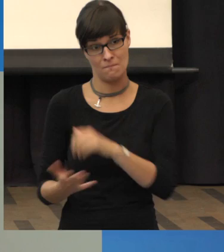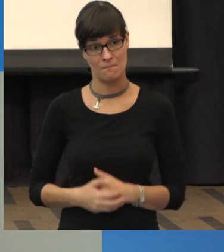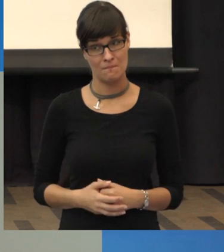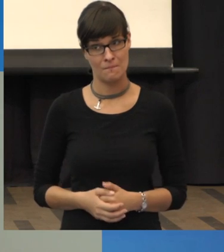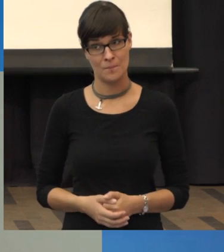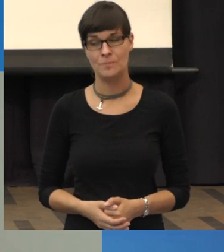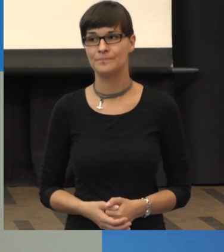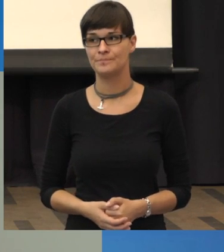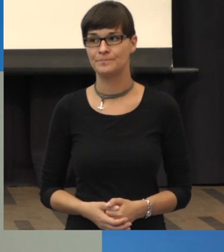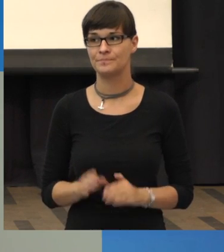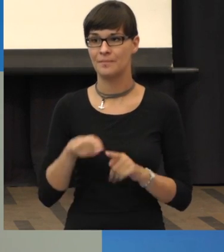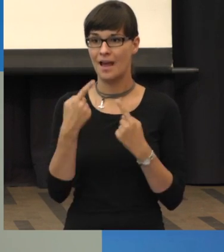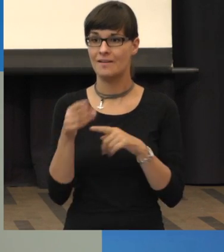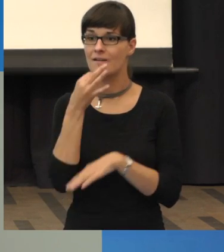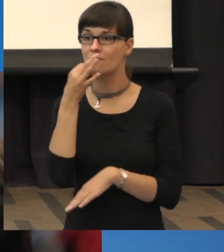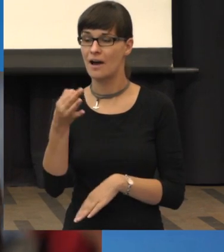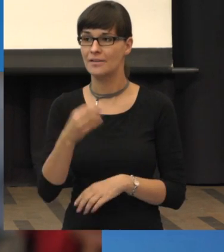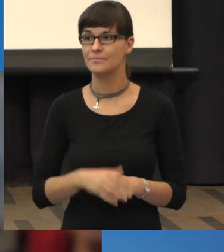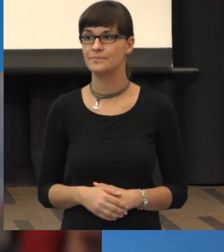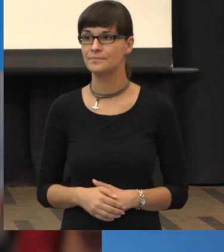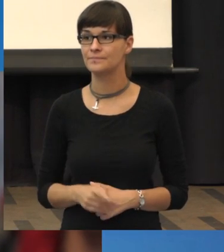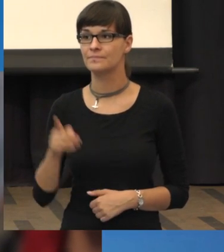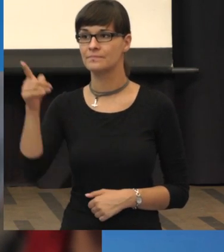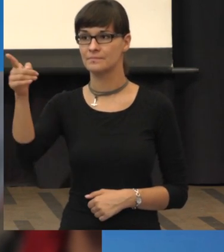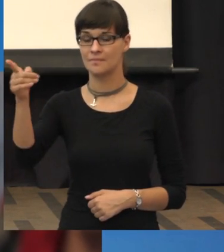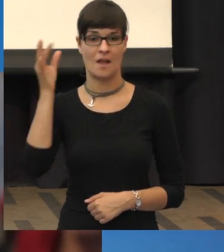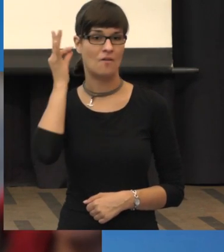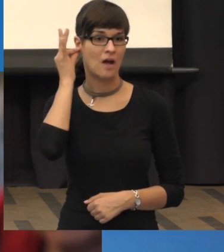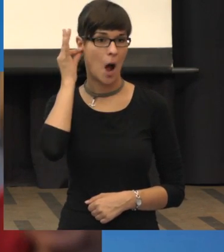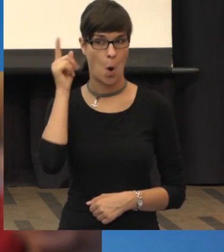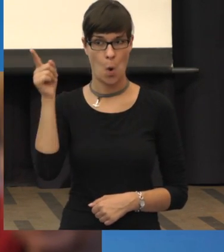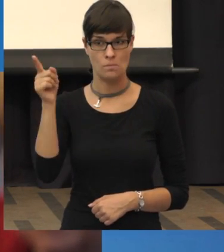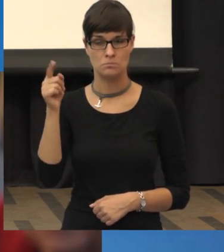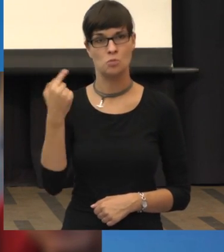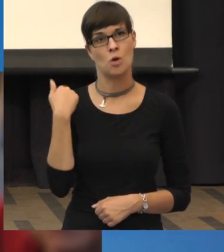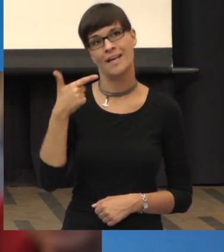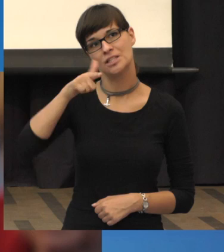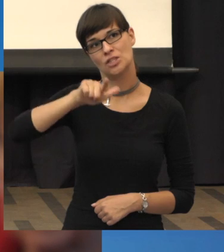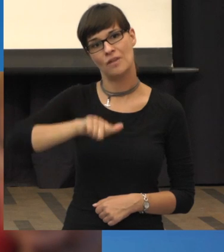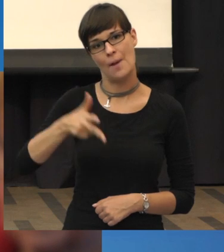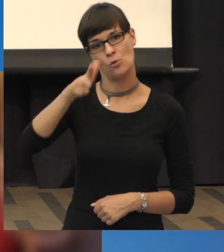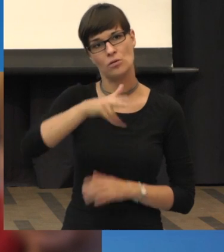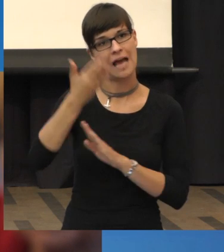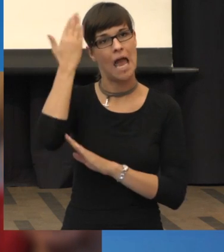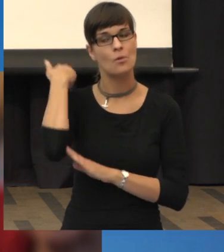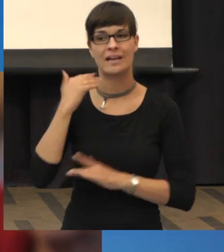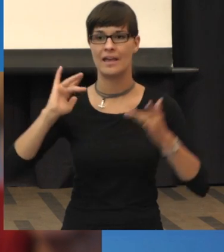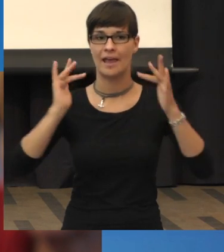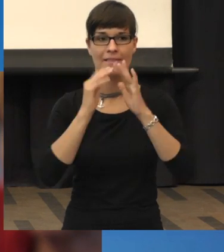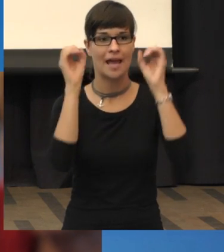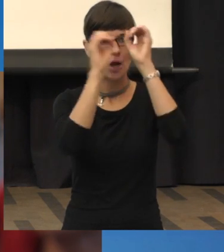Wunderbar. Die nächste Frage hier. Ich habe vor drei Monaten gegoogelt zu dem Wirkstoff Lutein, der in den